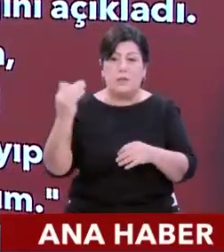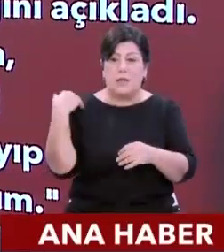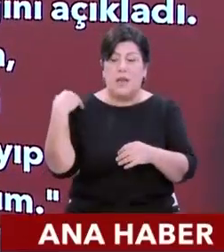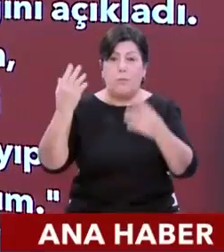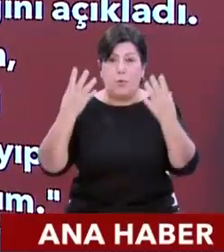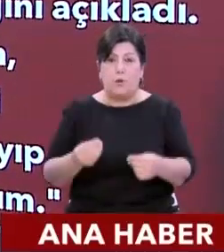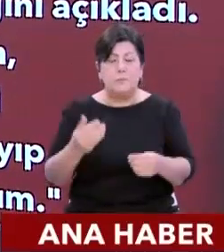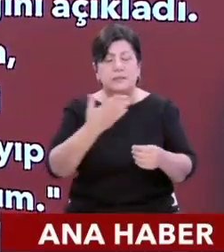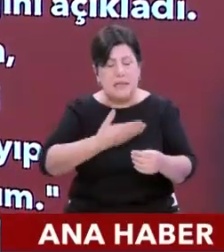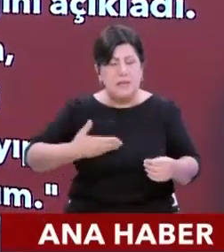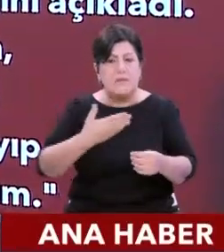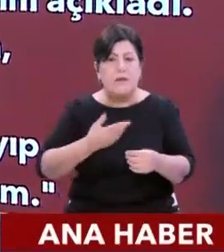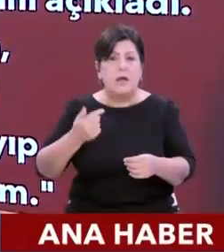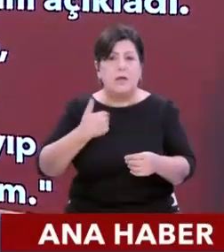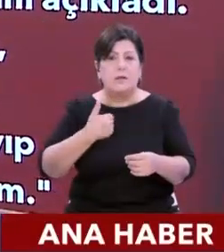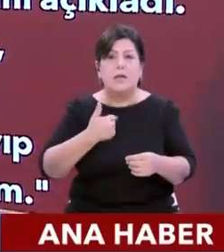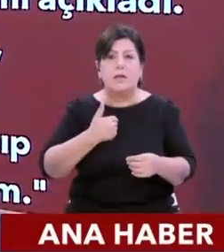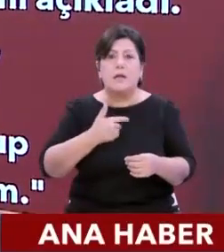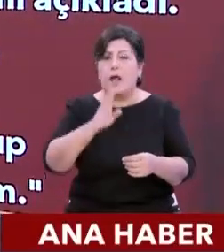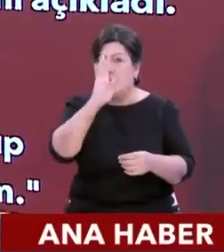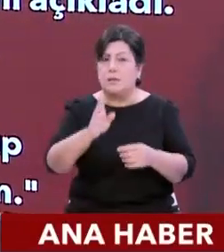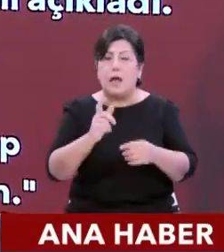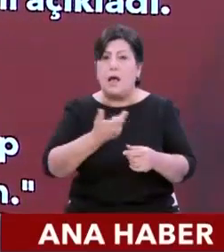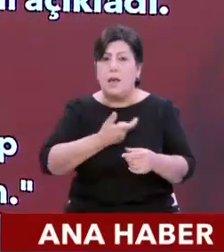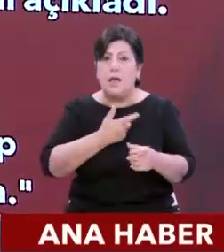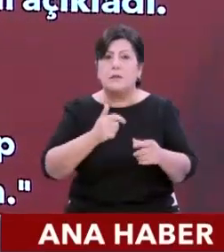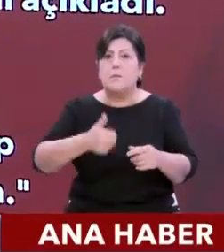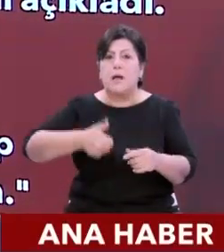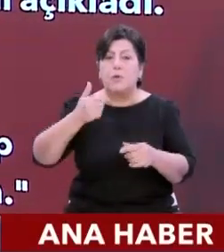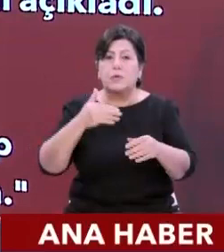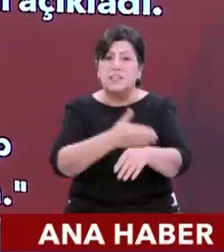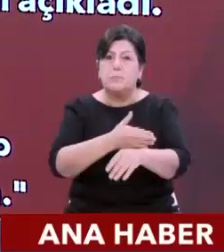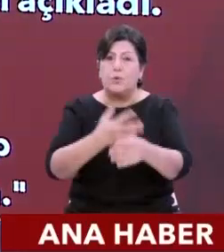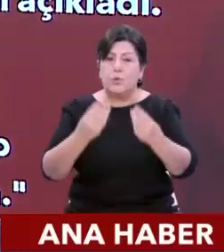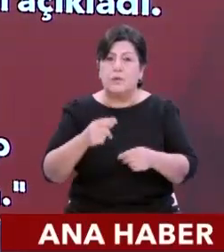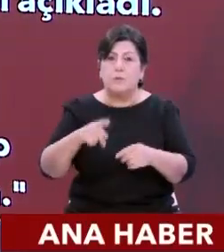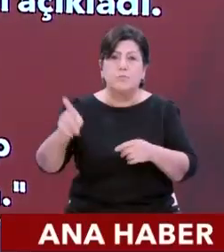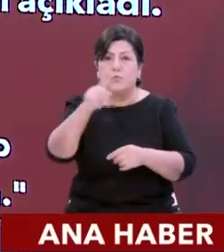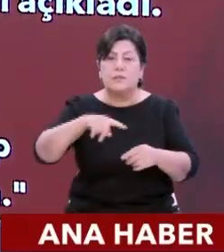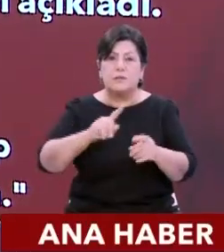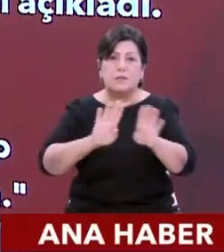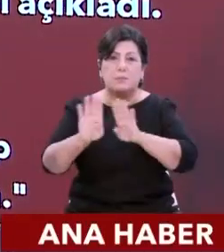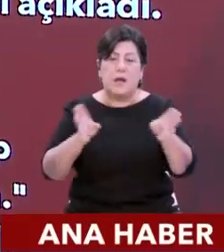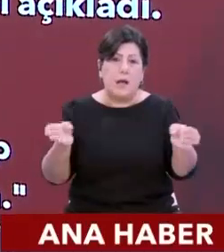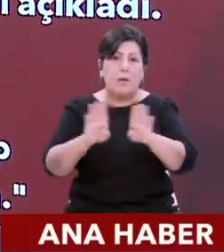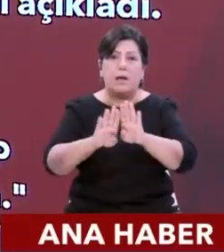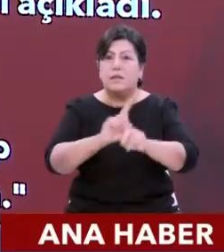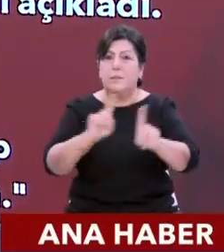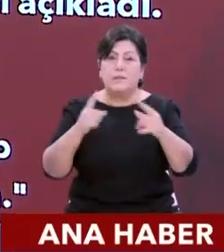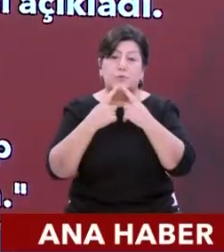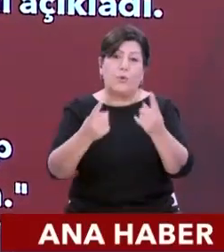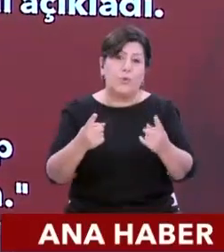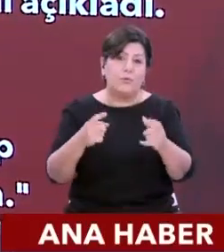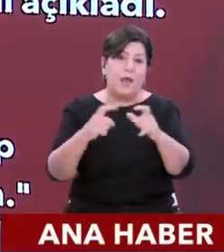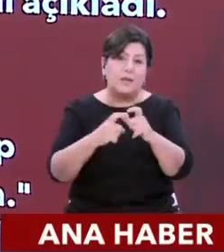seve seve Adalet Bakanı olarak hizmet etmek isterim. Buna kimse kapıyı kapatamaz ki diyor. Evet